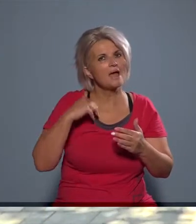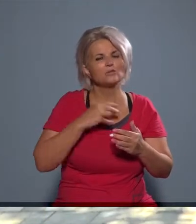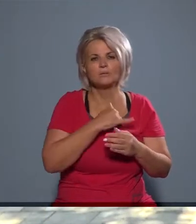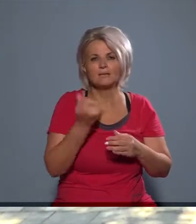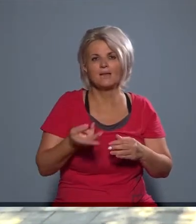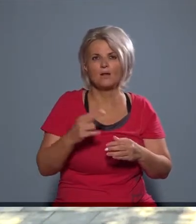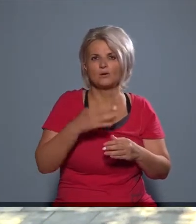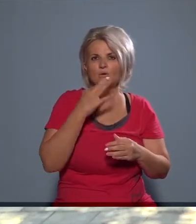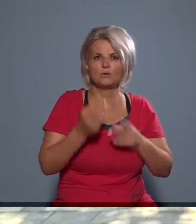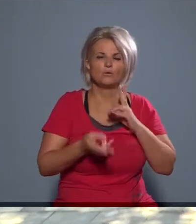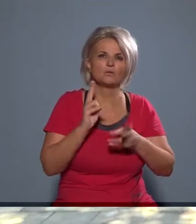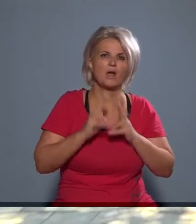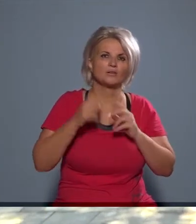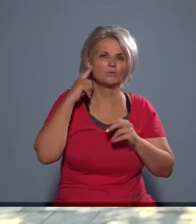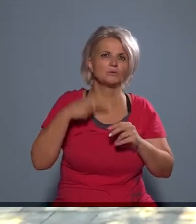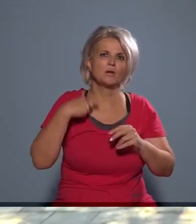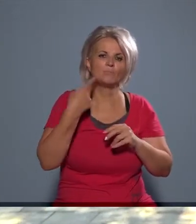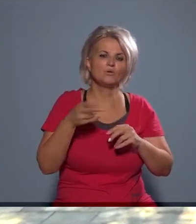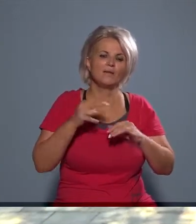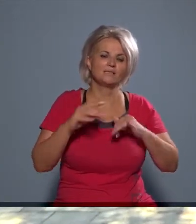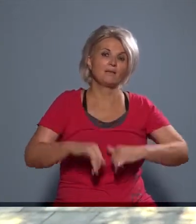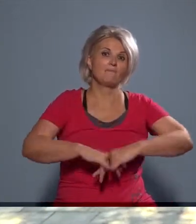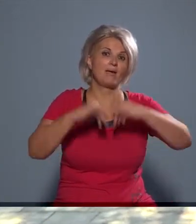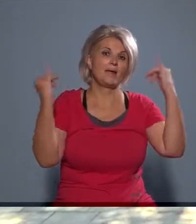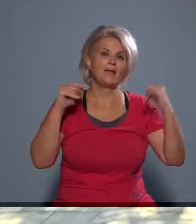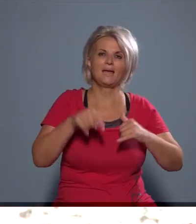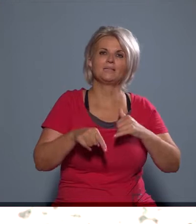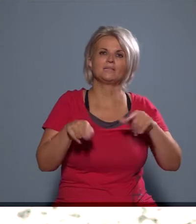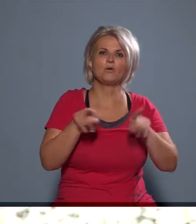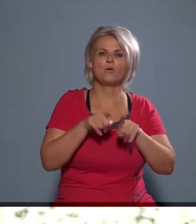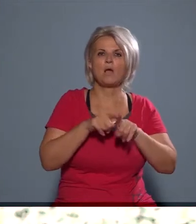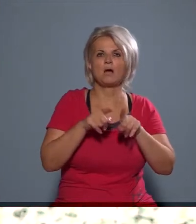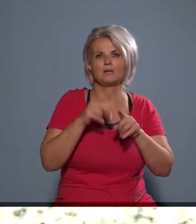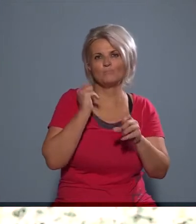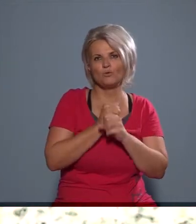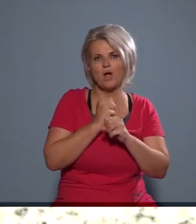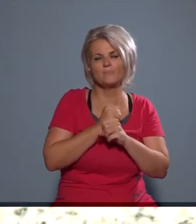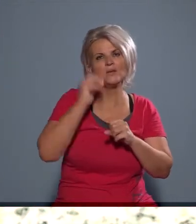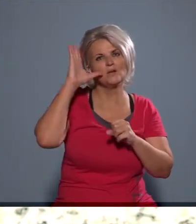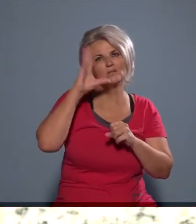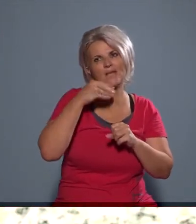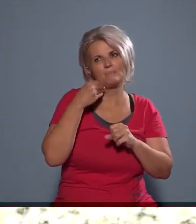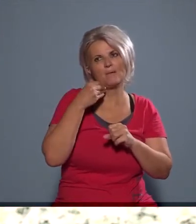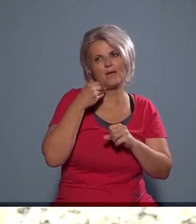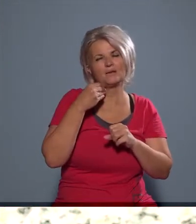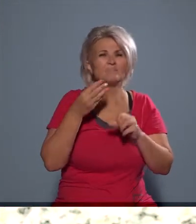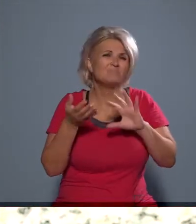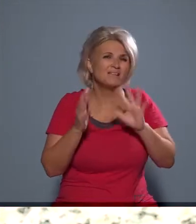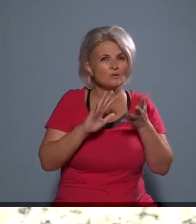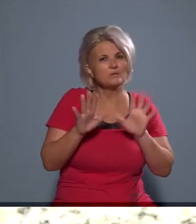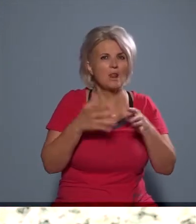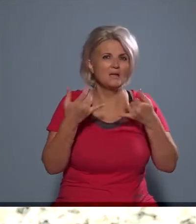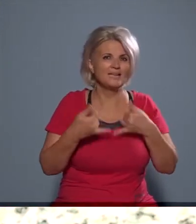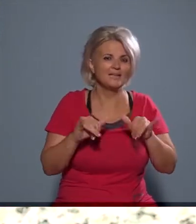tehát minden arról szólt, hogy hogyan tudja az emberre a művészetét fejleszteni. Ez egy olyan pálya, hogy az emberre azért általában